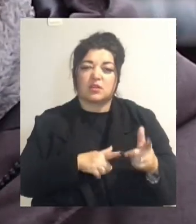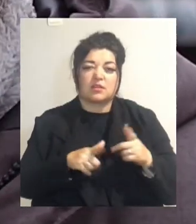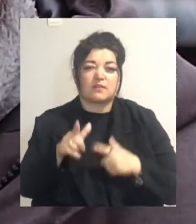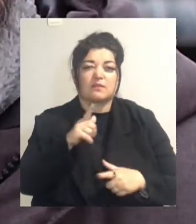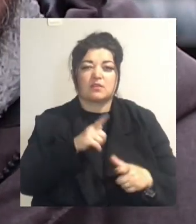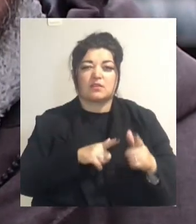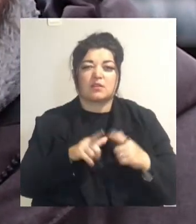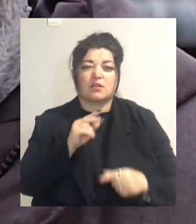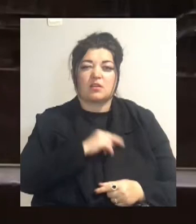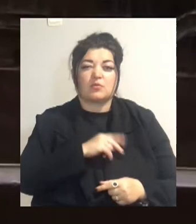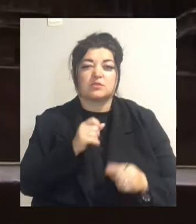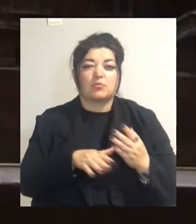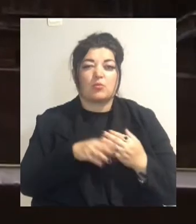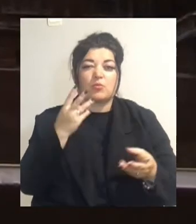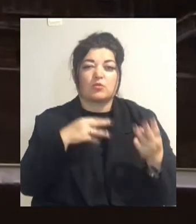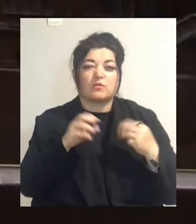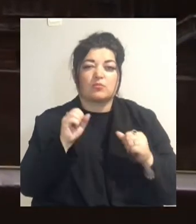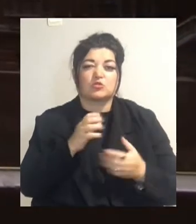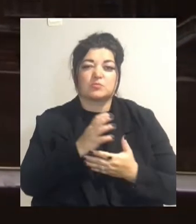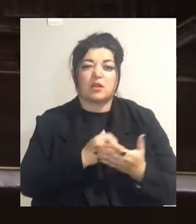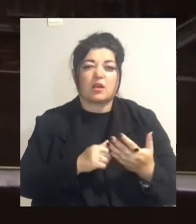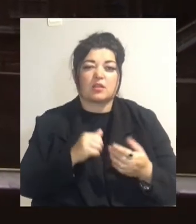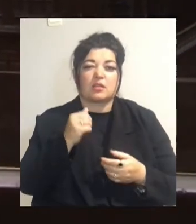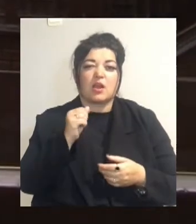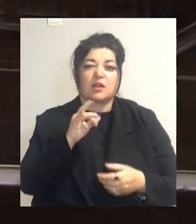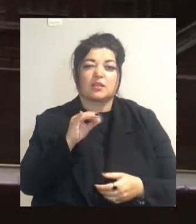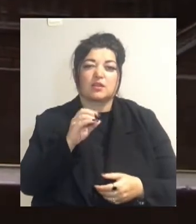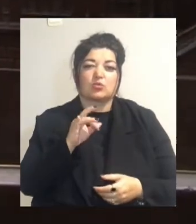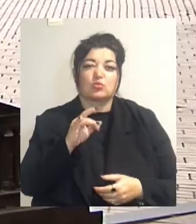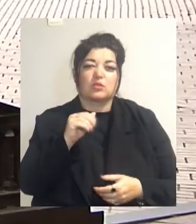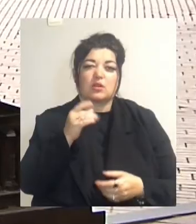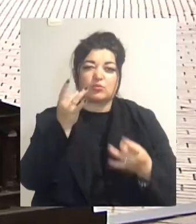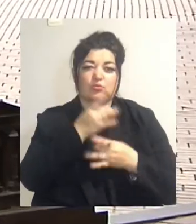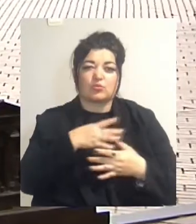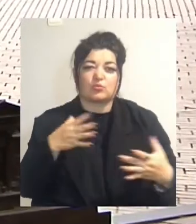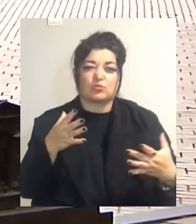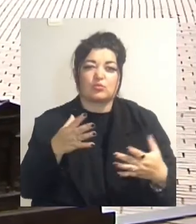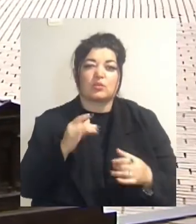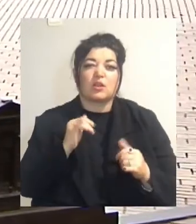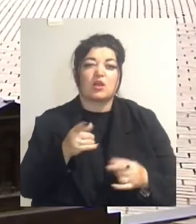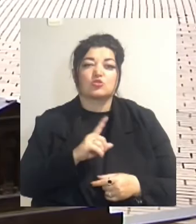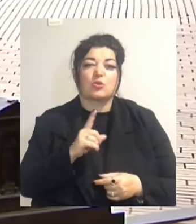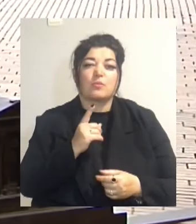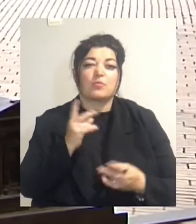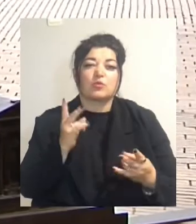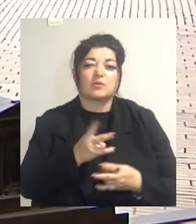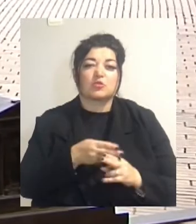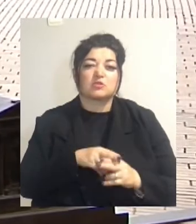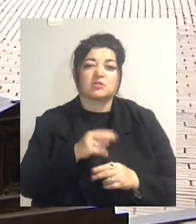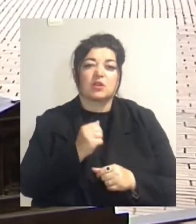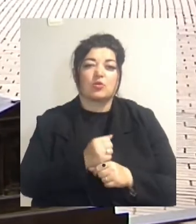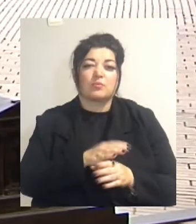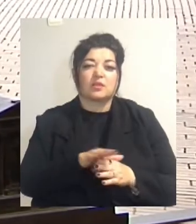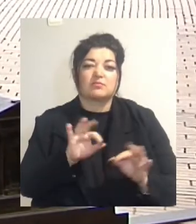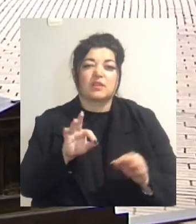допомогою моделювання можна зберігати архітектуру та культуру міста у цифровому вигляді. Для чого потрібно це робити, розповіла Яна Бойцова,